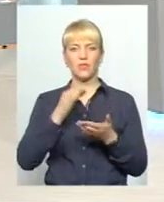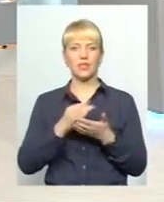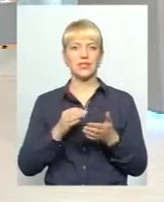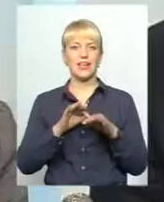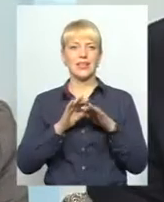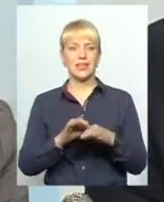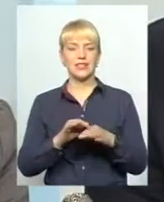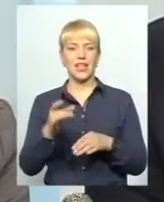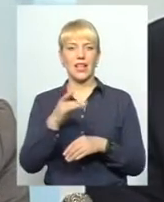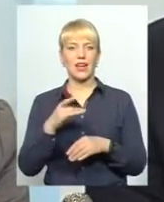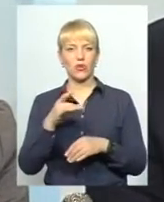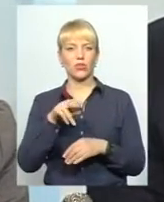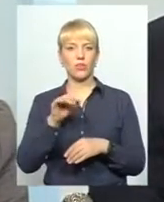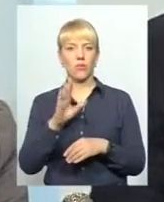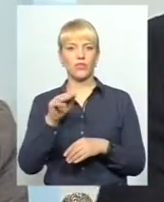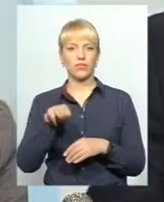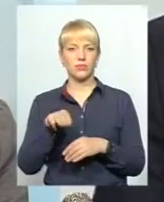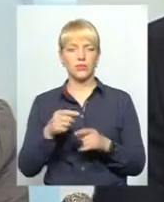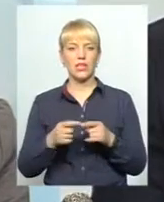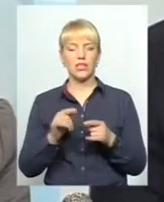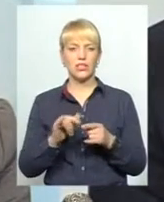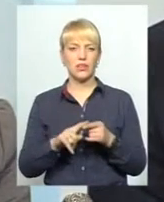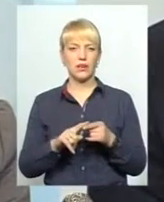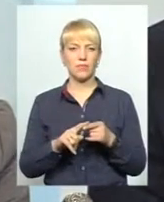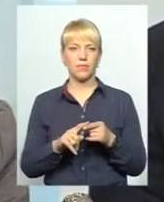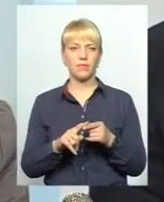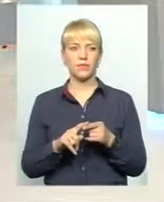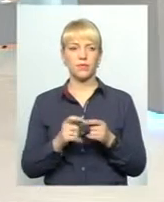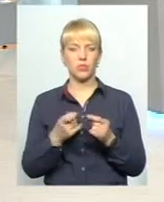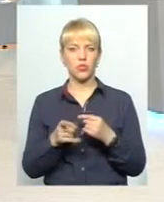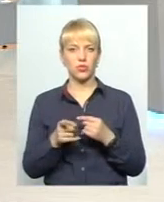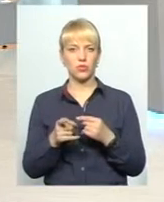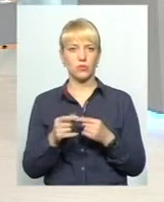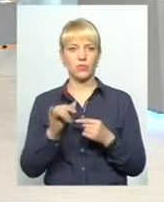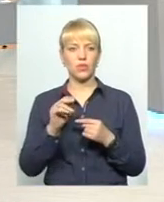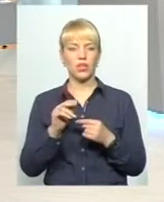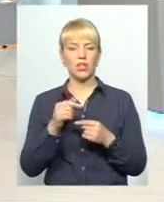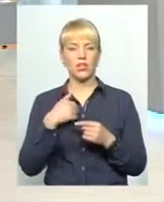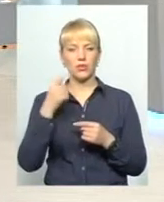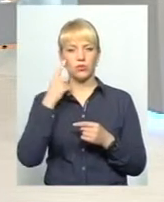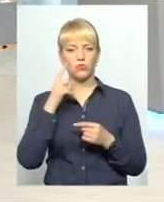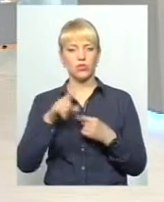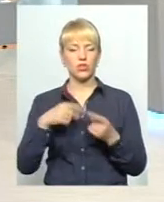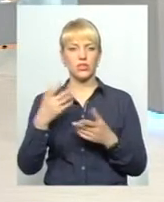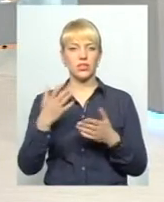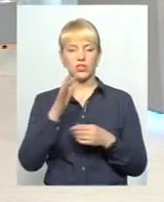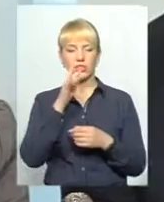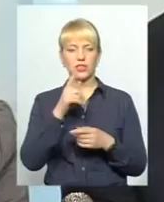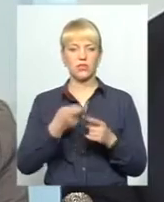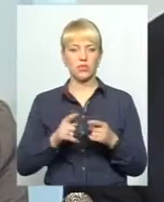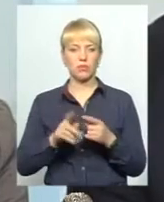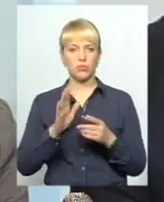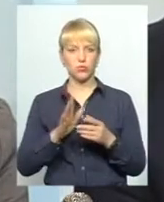район, ну повід в Польщі, даному випадку. Тобто там і концепція певною мірою інша. Я думаю, що через якийсь час ми теж до цього прийдемо. Бо